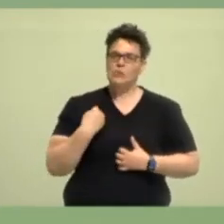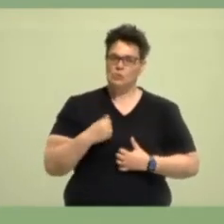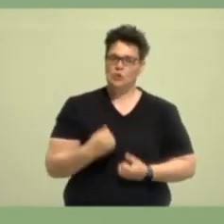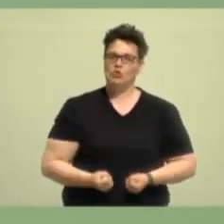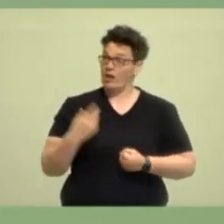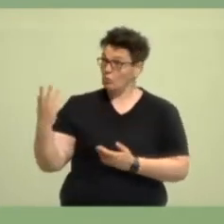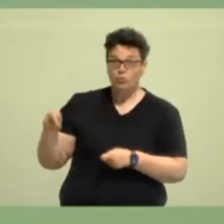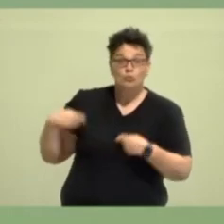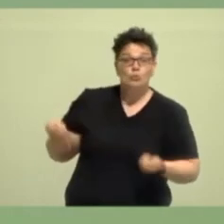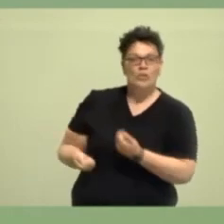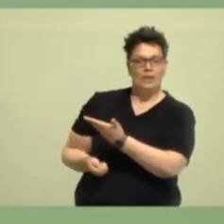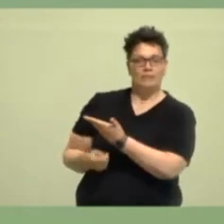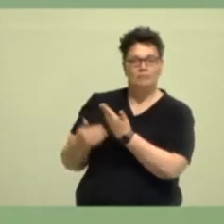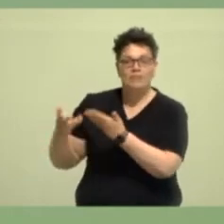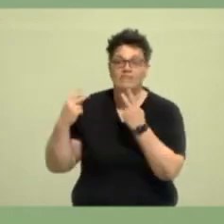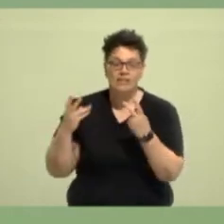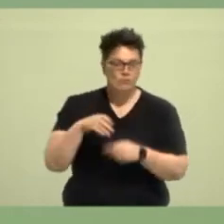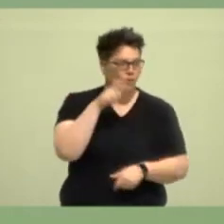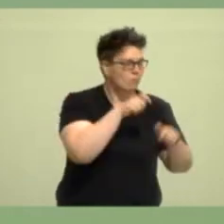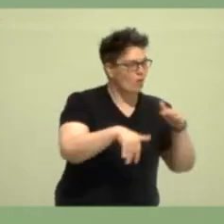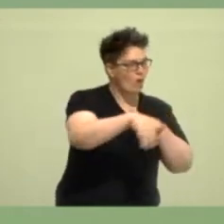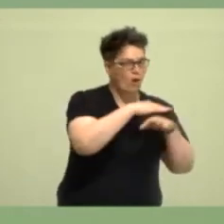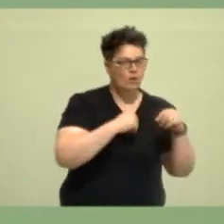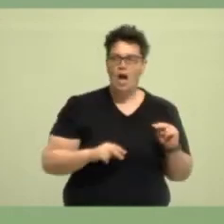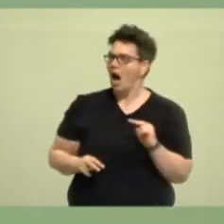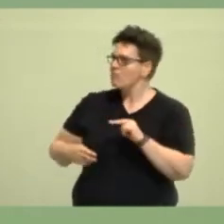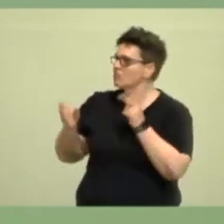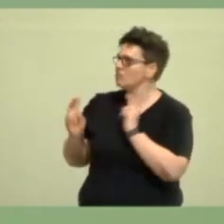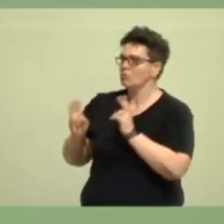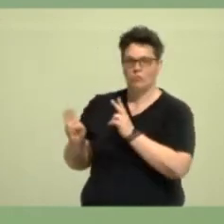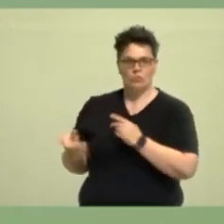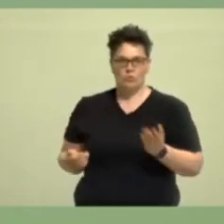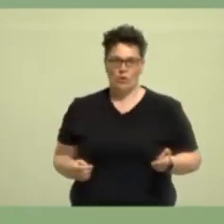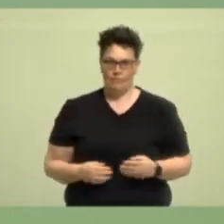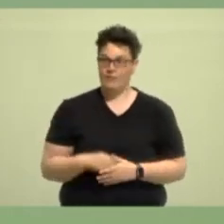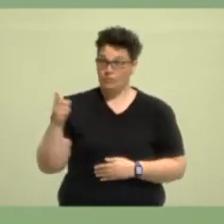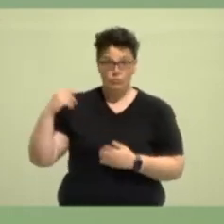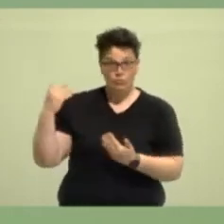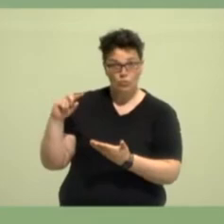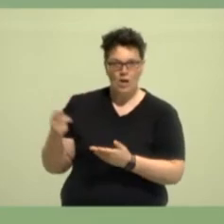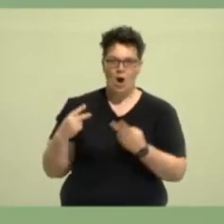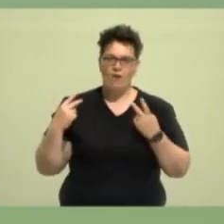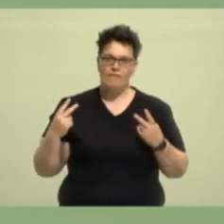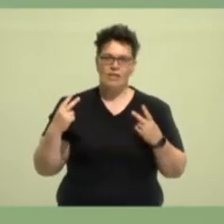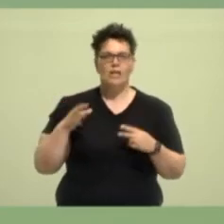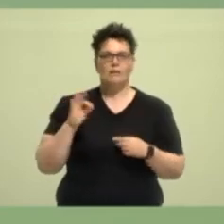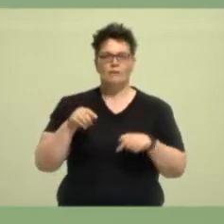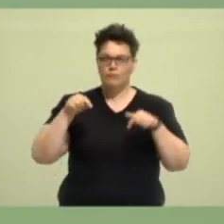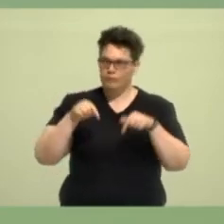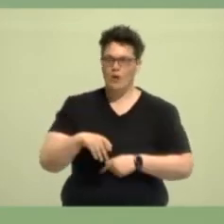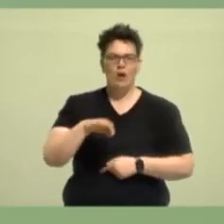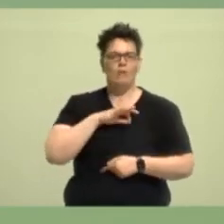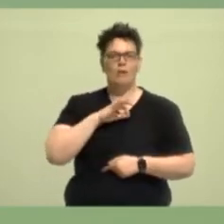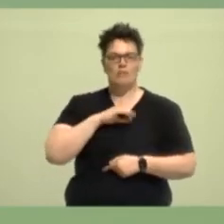notwendig, um die Bürgerinnen und Bürger in diesem Land zu überzeugen. Sie ist auch notwendig, um die Mitglieder unserer Partei von den Entscheidungen auf